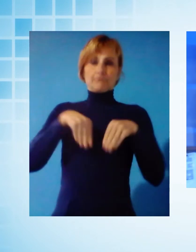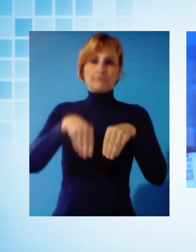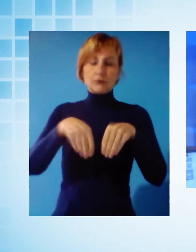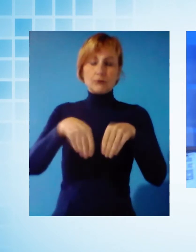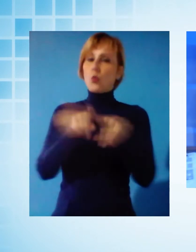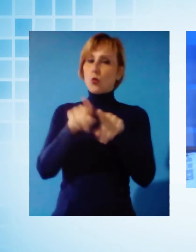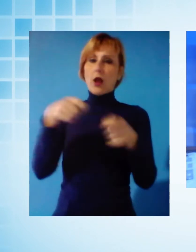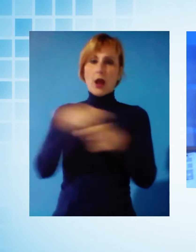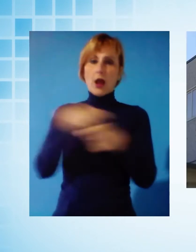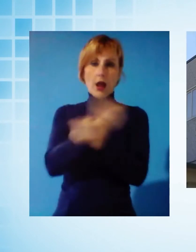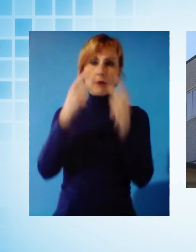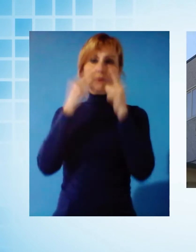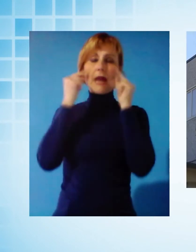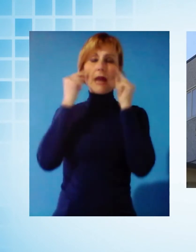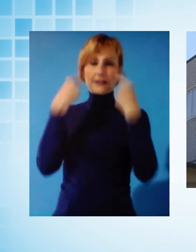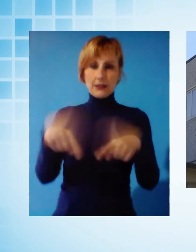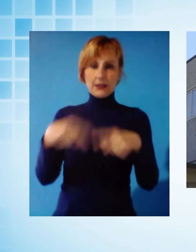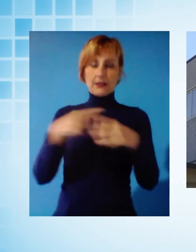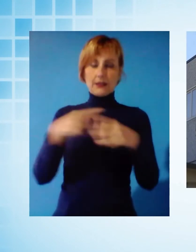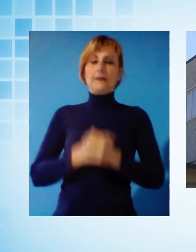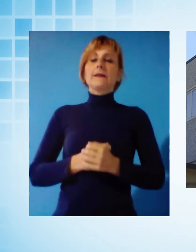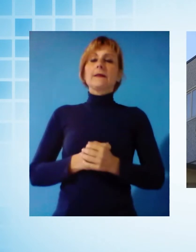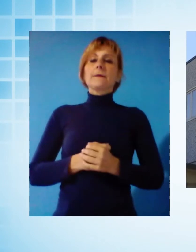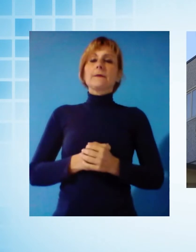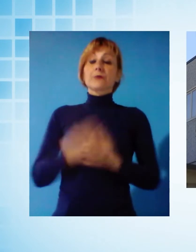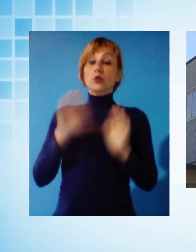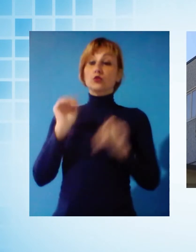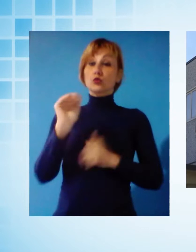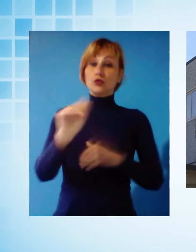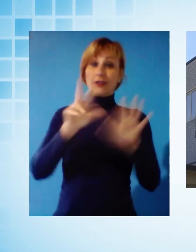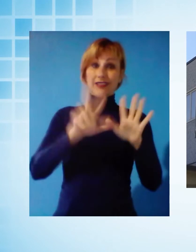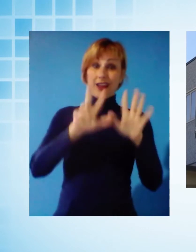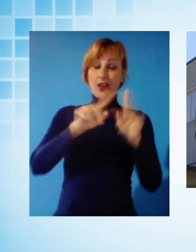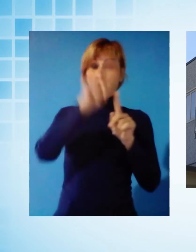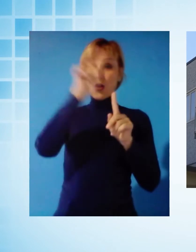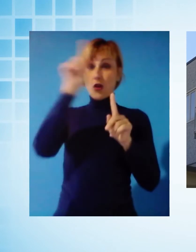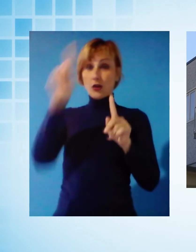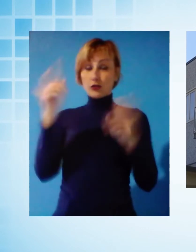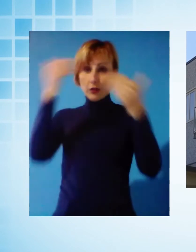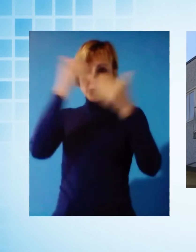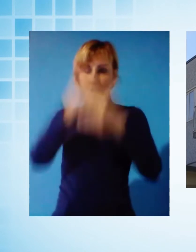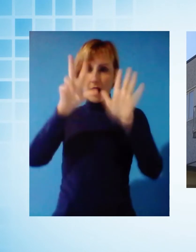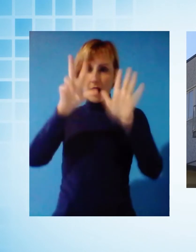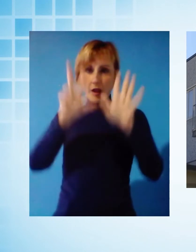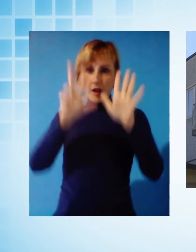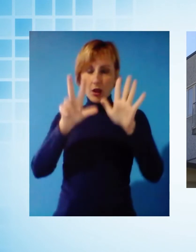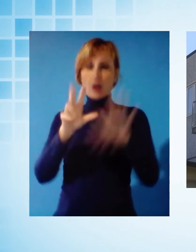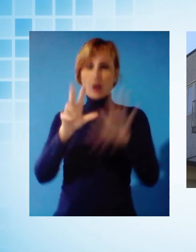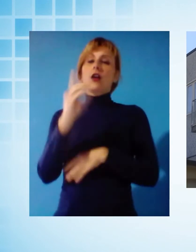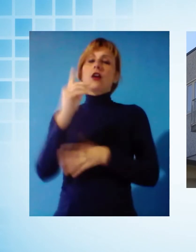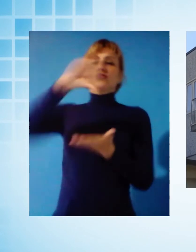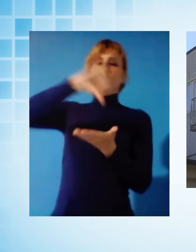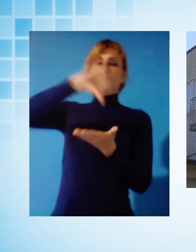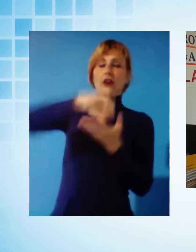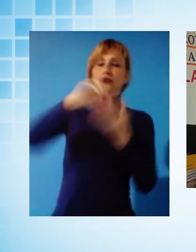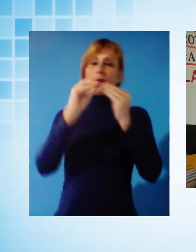delle mascherine. Ogni giorno dalle 8 alle 20, dal 26 febbraio scorso, il COI, Centro Operativo Intercomunale